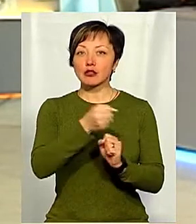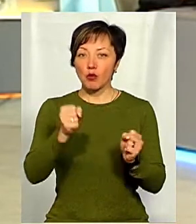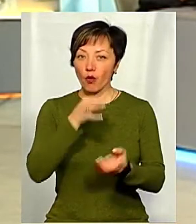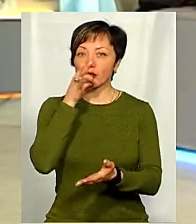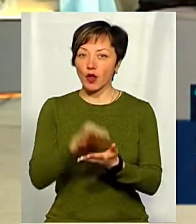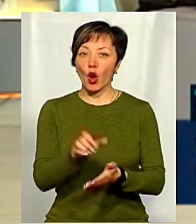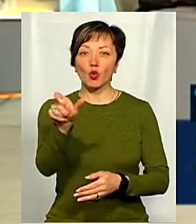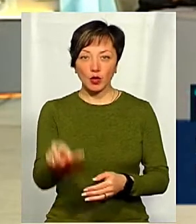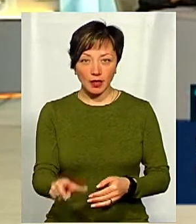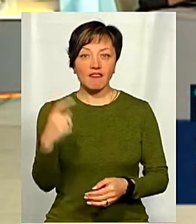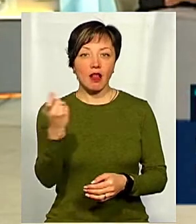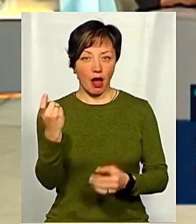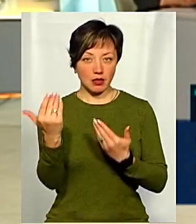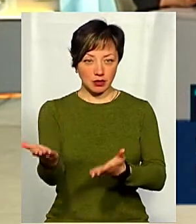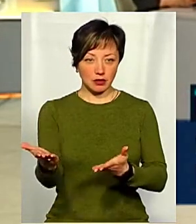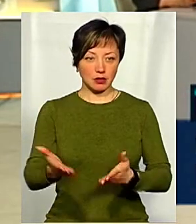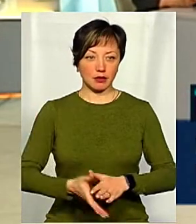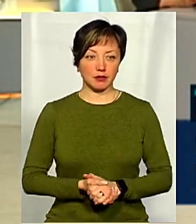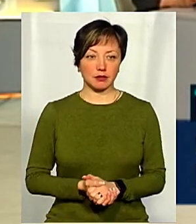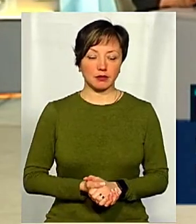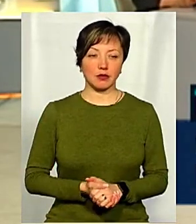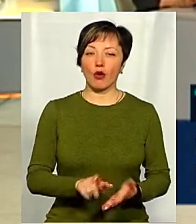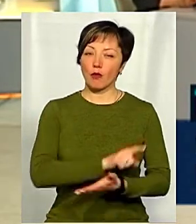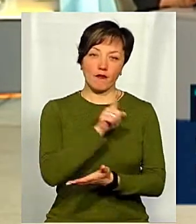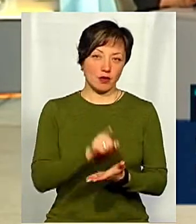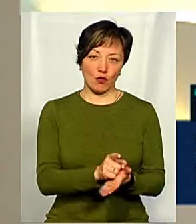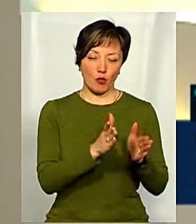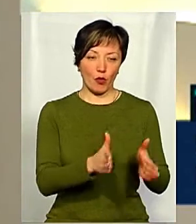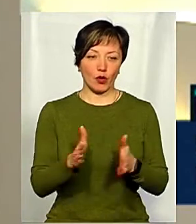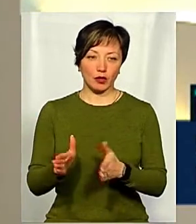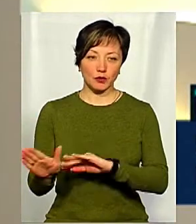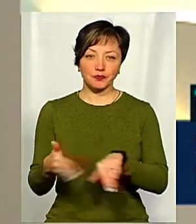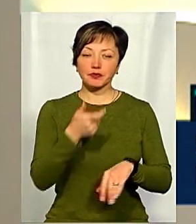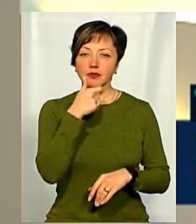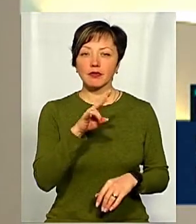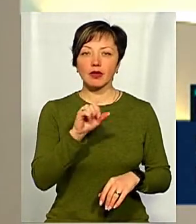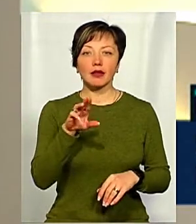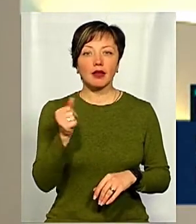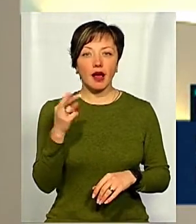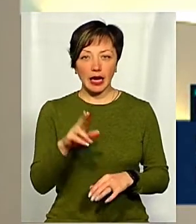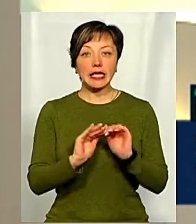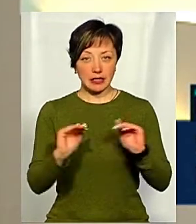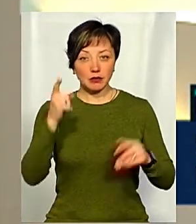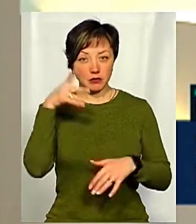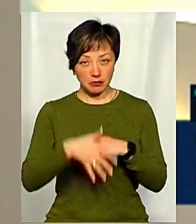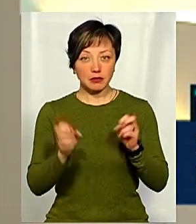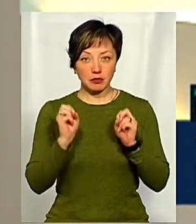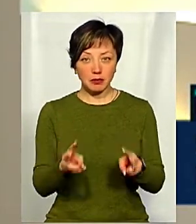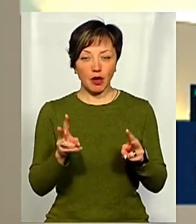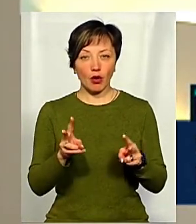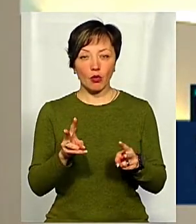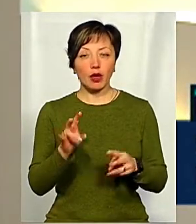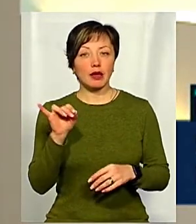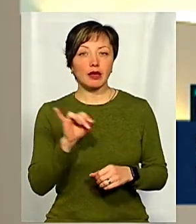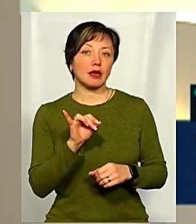відповідальність людина, кому-то, який вона належить. Власник. В обов'язковому порядку. Пані Наталіо, наскільки діти усвідомлюють небезпеку?